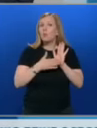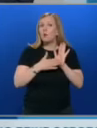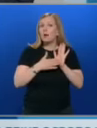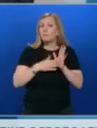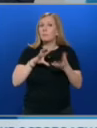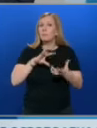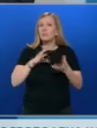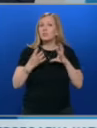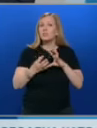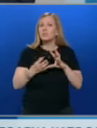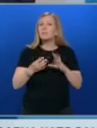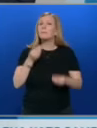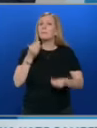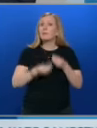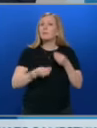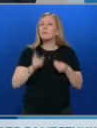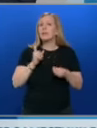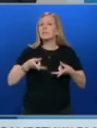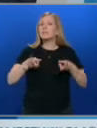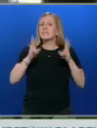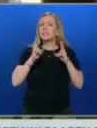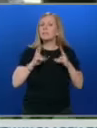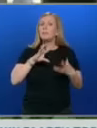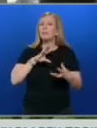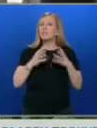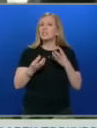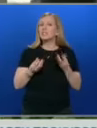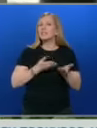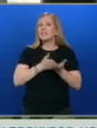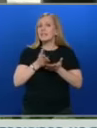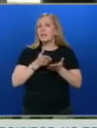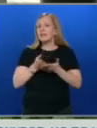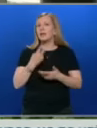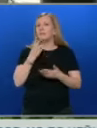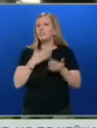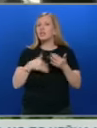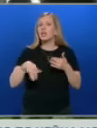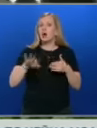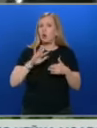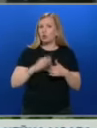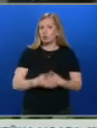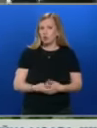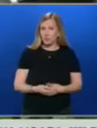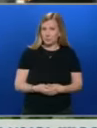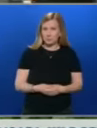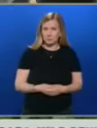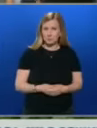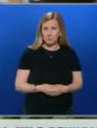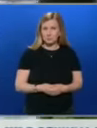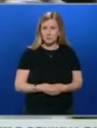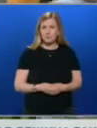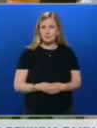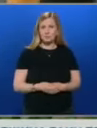политическите проблеми трябва да се решават с политически средства. Това вижда още в репортажа, който направихме заедно с Дезислава